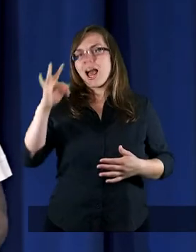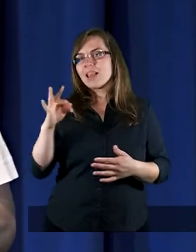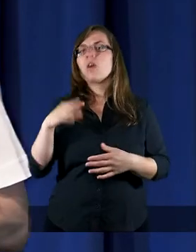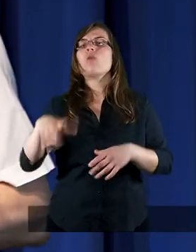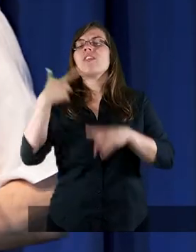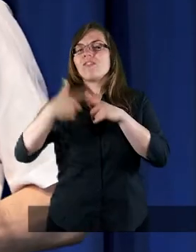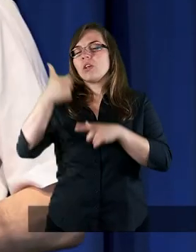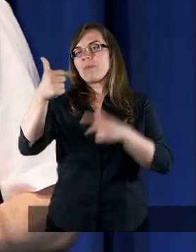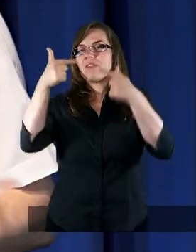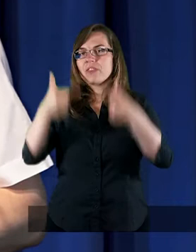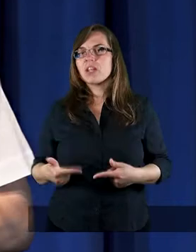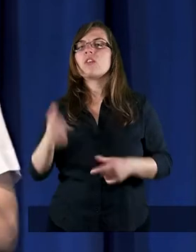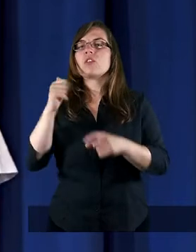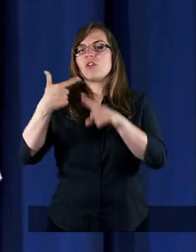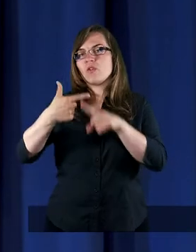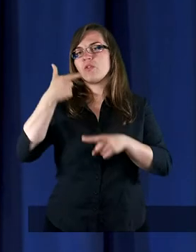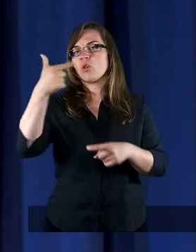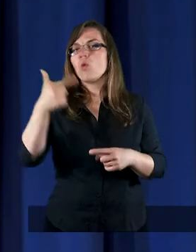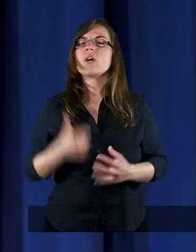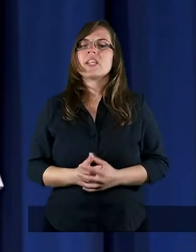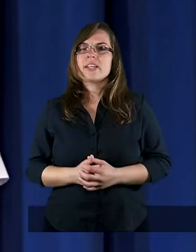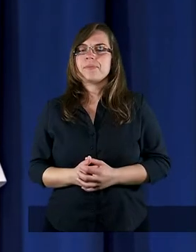wiersz XXI i XXII.